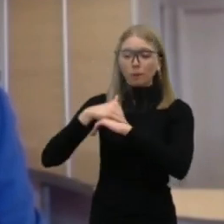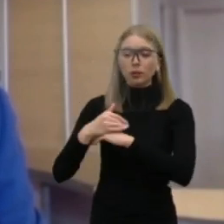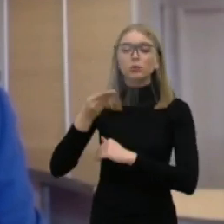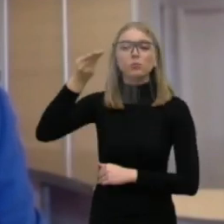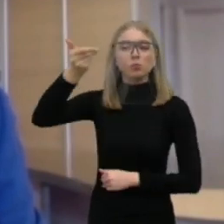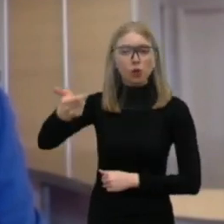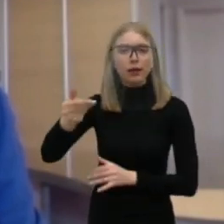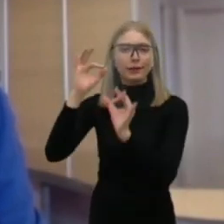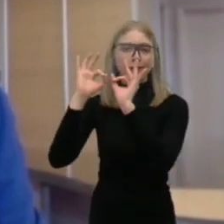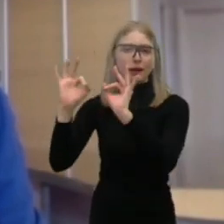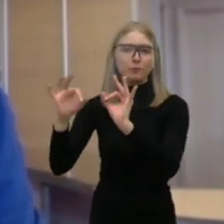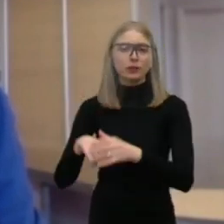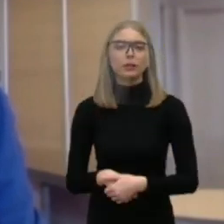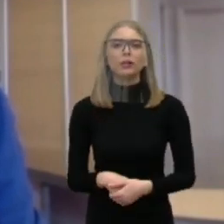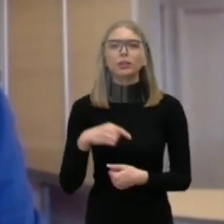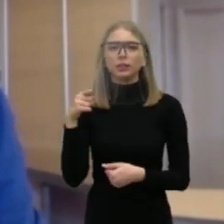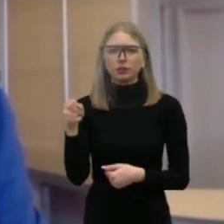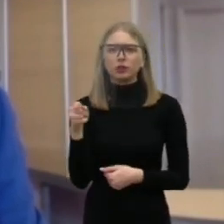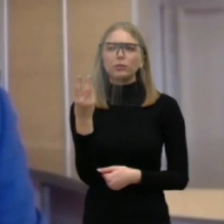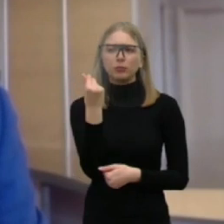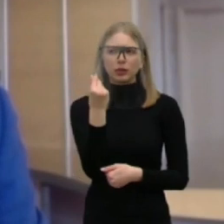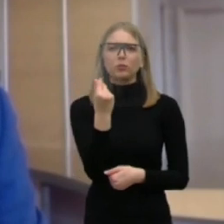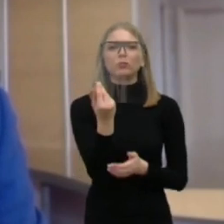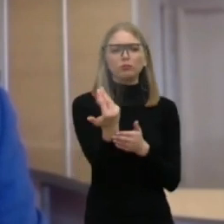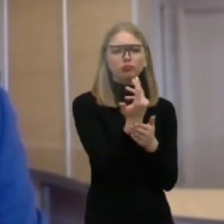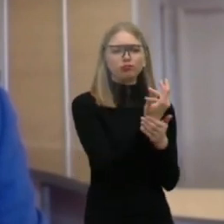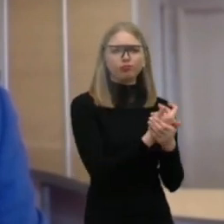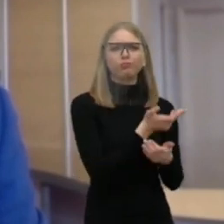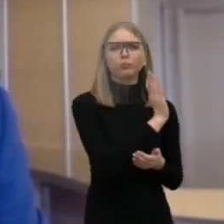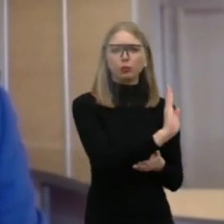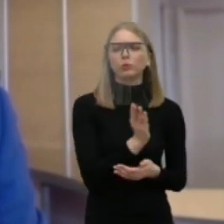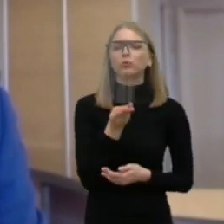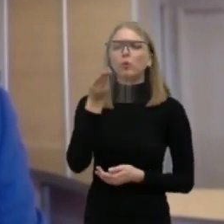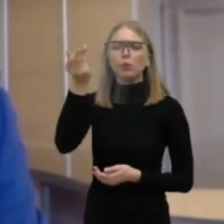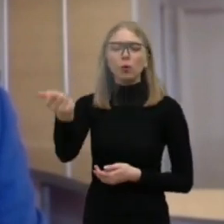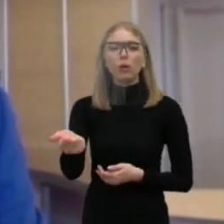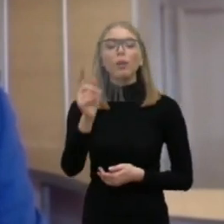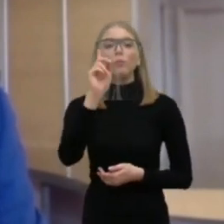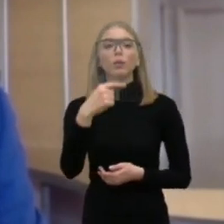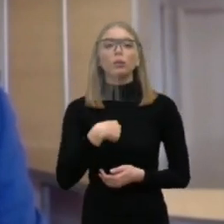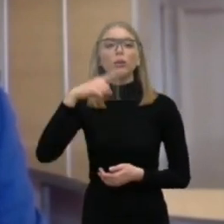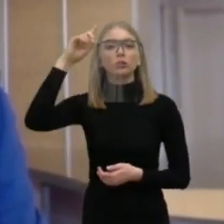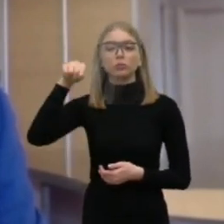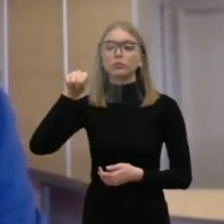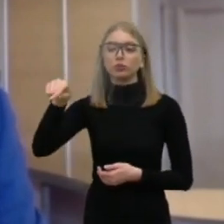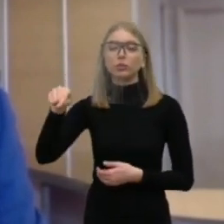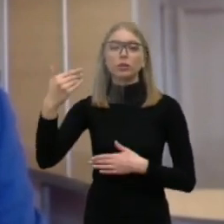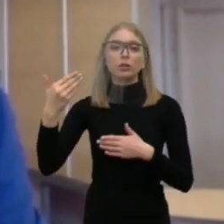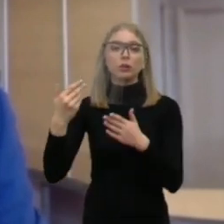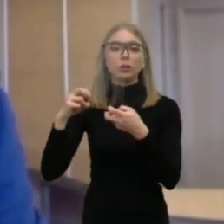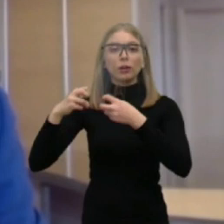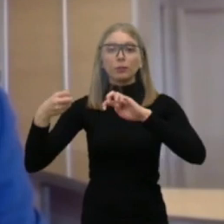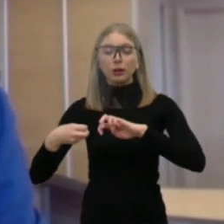Čia atskira diskusija, kur mes paimtisime tas lėšas, bet aš matau keletą galimybų, kaip išspręsti šitą įsisimėjusią